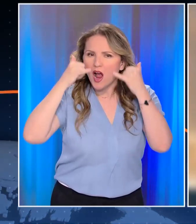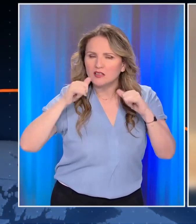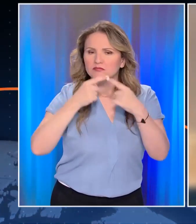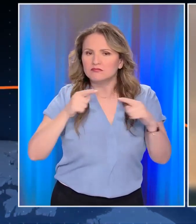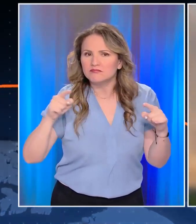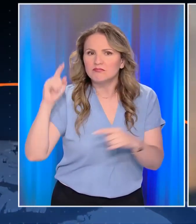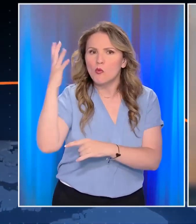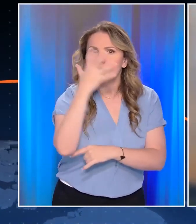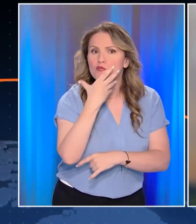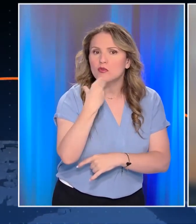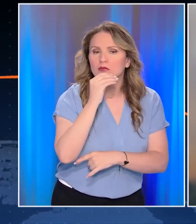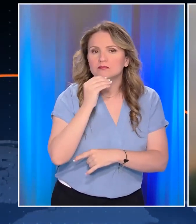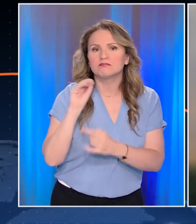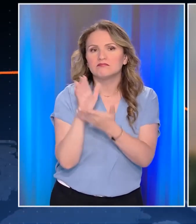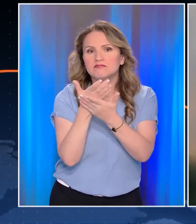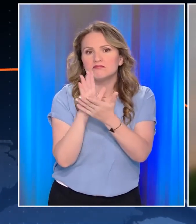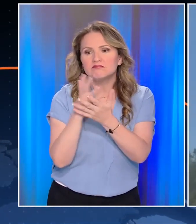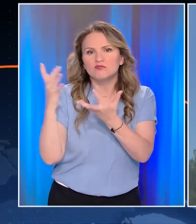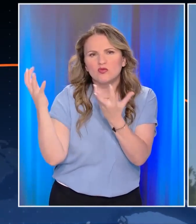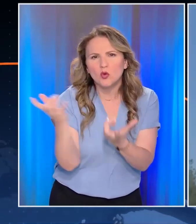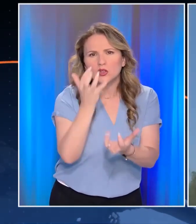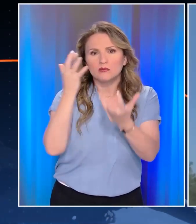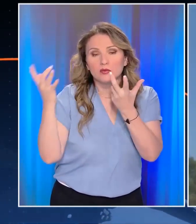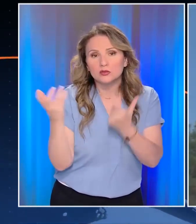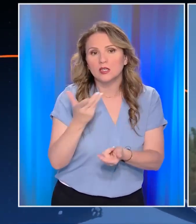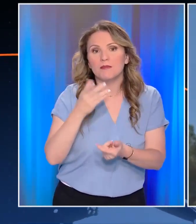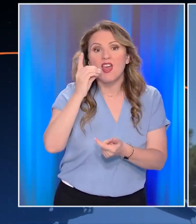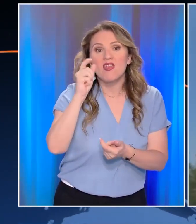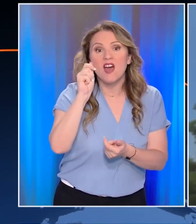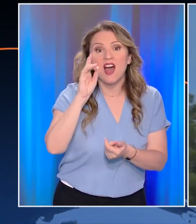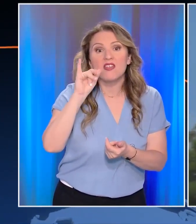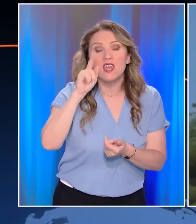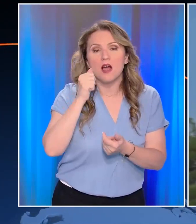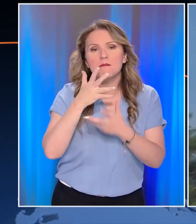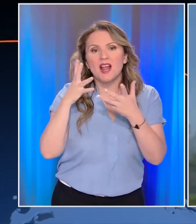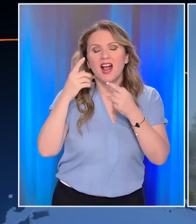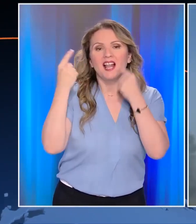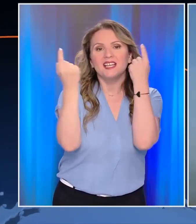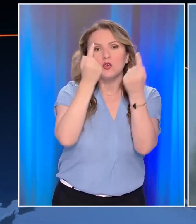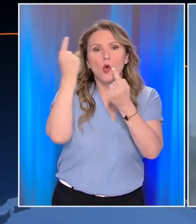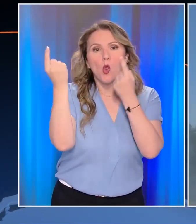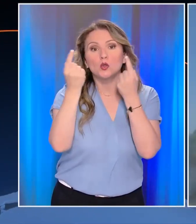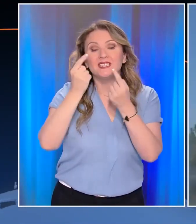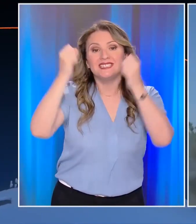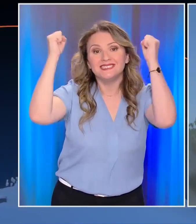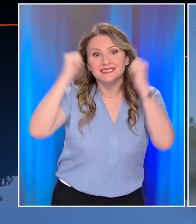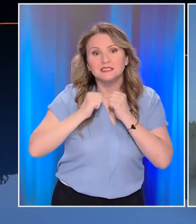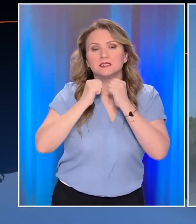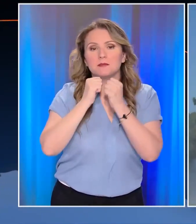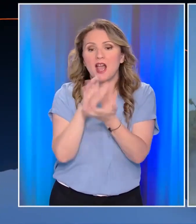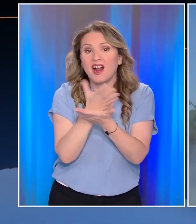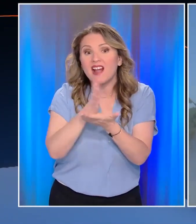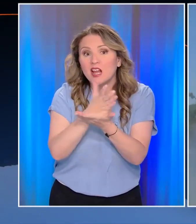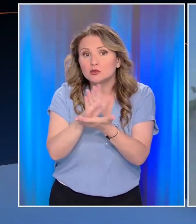και 24 ώρα στις φλόγες με τα πολλαπλά αυτά μέτωπα μιλάμε για μια μεγάλη οικολογική ζημιά. Αυτή τη στιγμή ζησκόμαστε μέσα στο